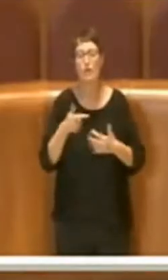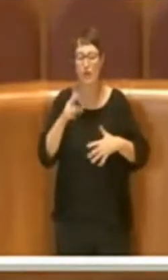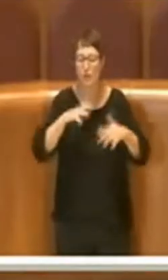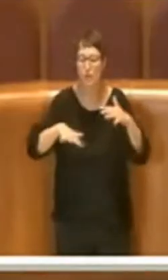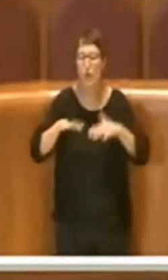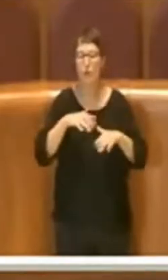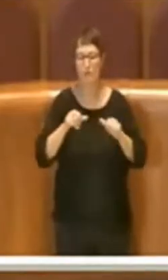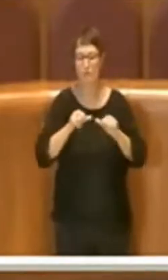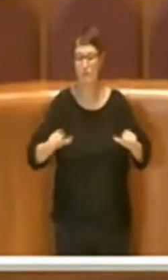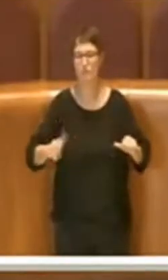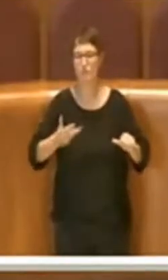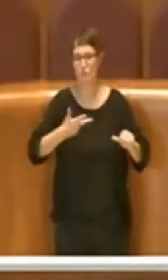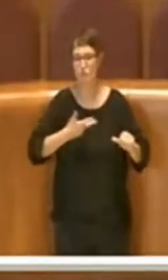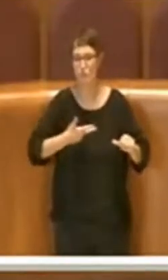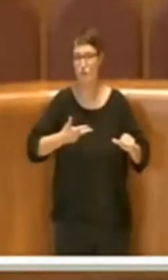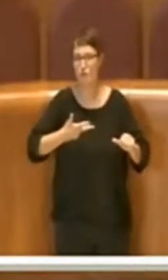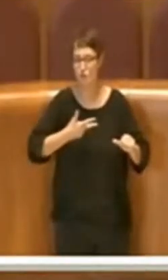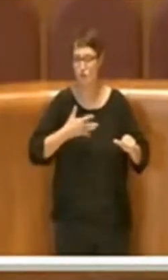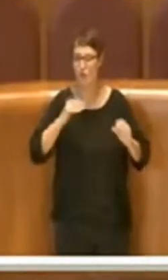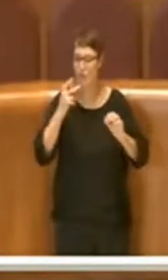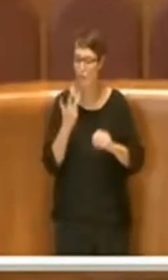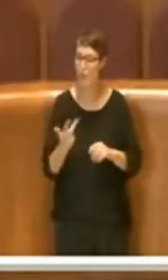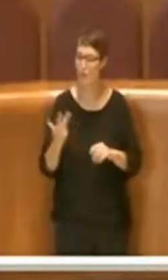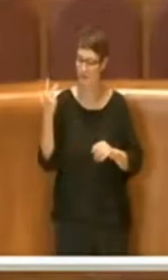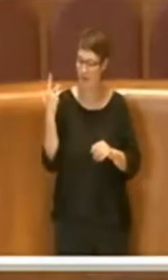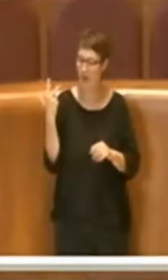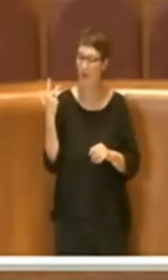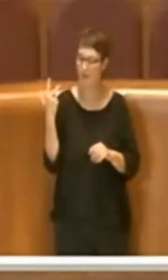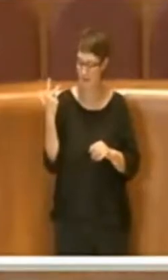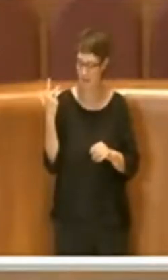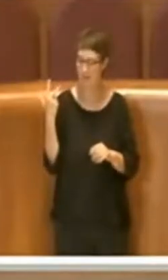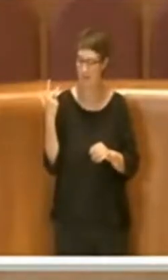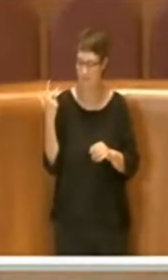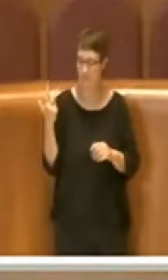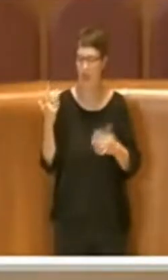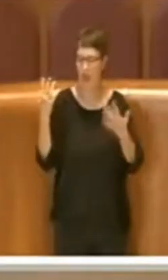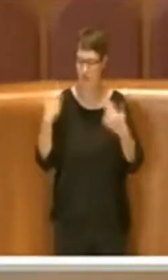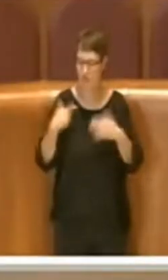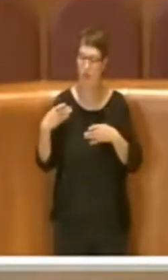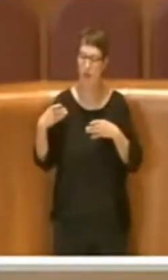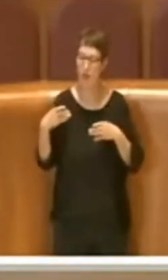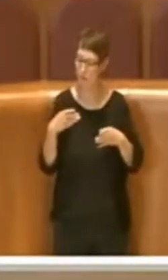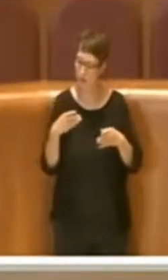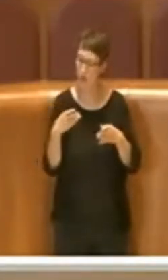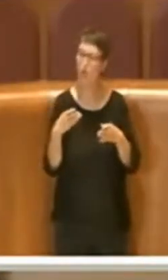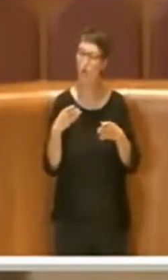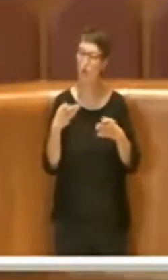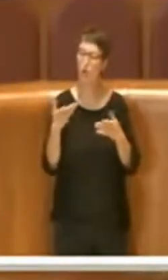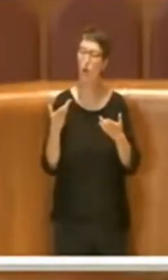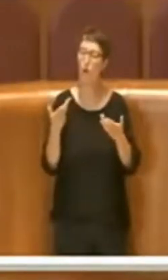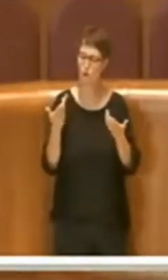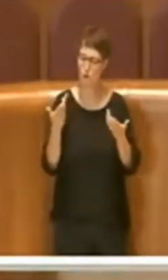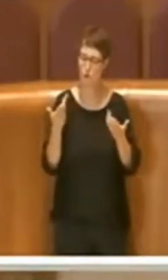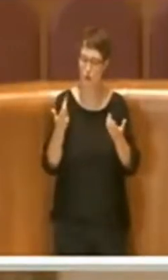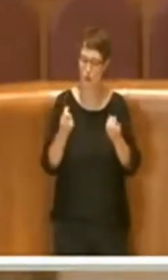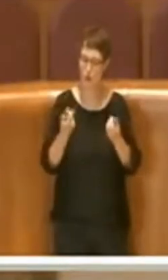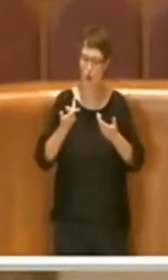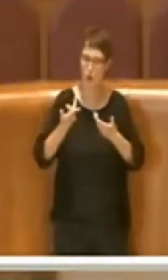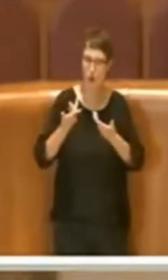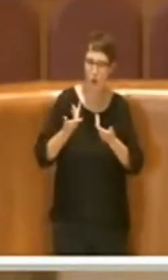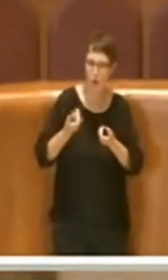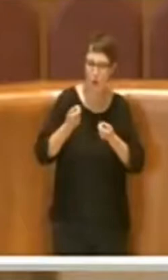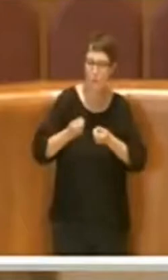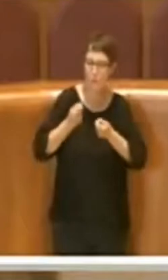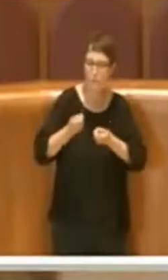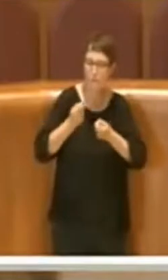percorso intrapreso ormai tre anni fa di risanamento e rilancio dell'azienda ATAC, dell'azienda di trasporto pubblico,